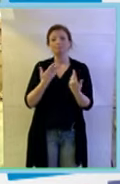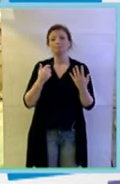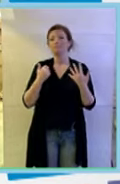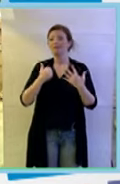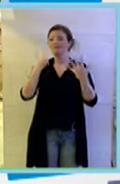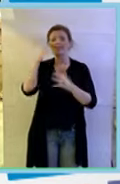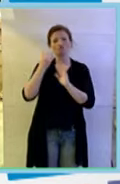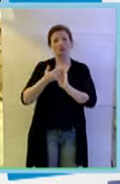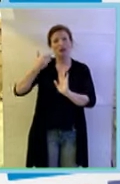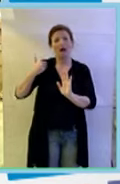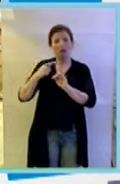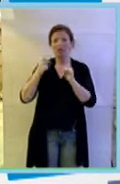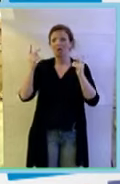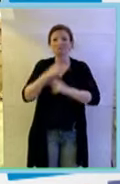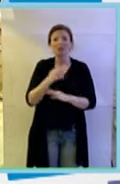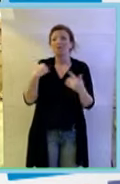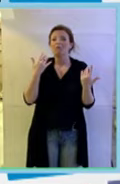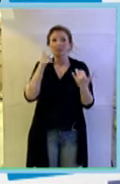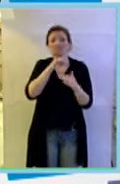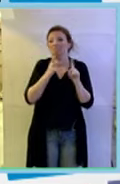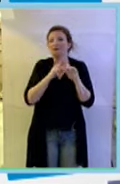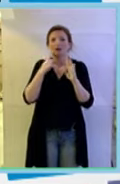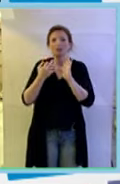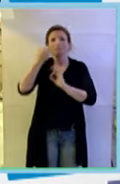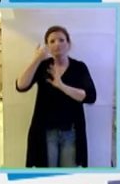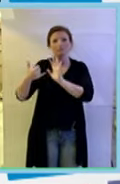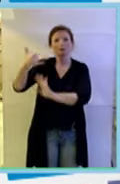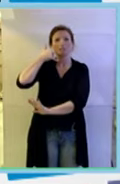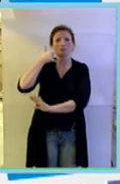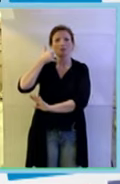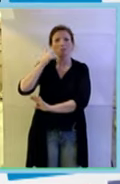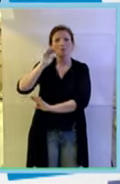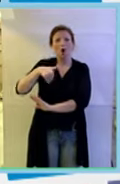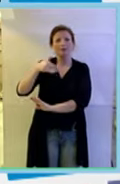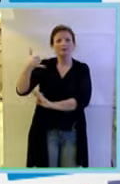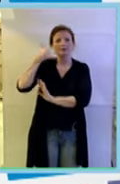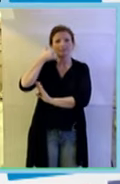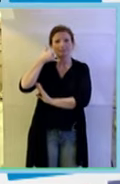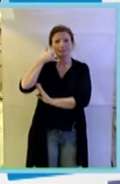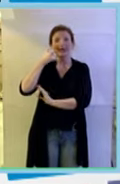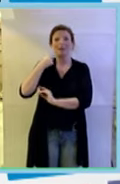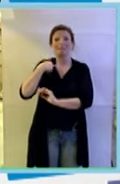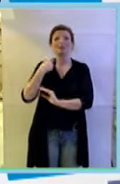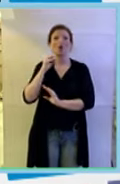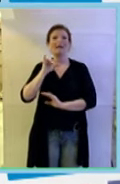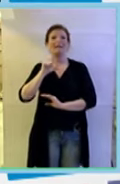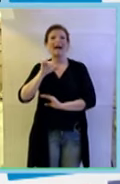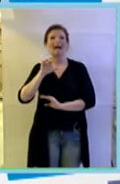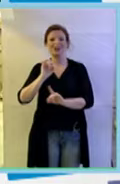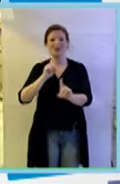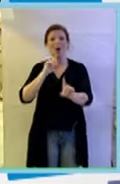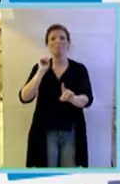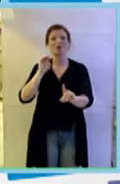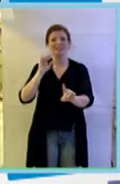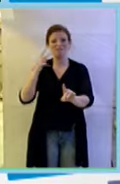in maniera del tutto in attesa mi ha chiamato Mario Monti e mi ha detto Ilaria anzi professoressa che io non sono